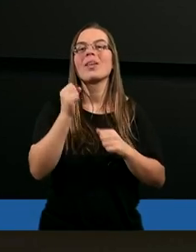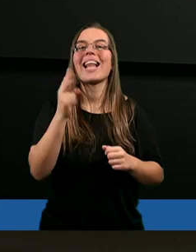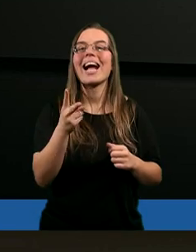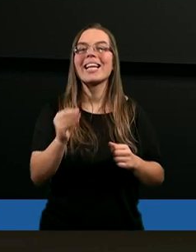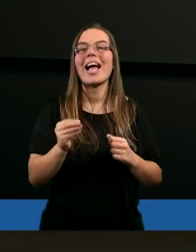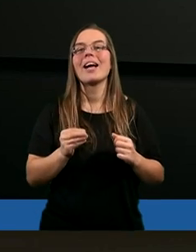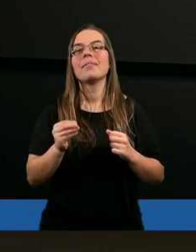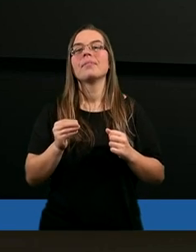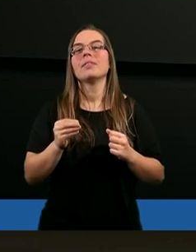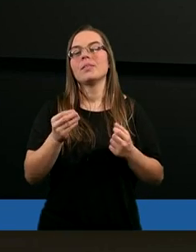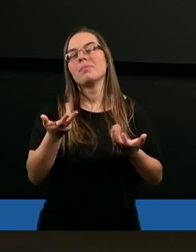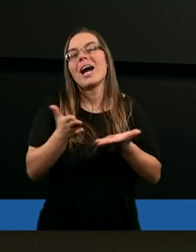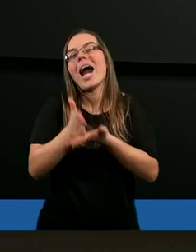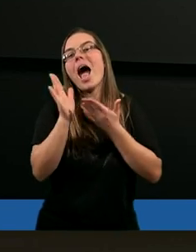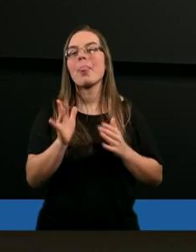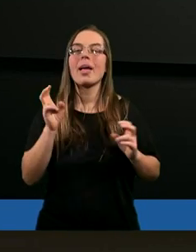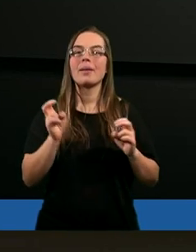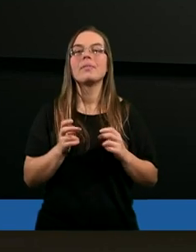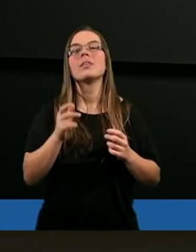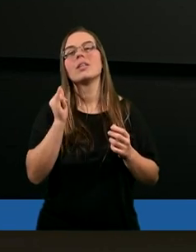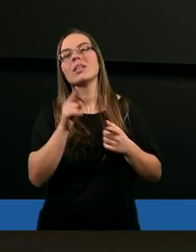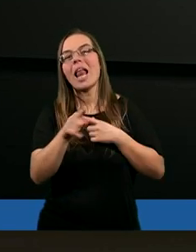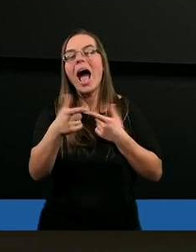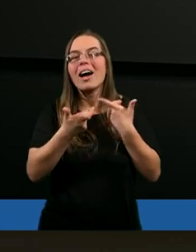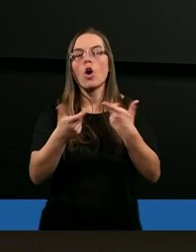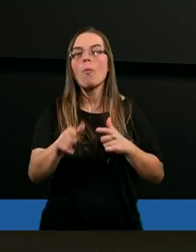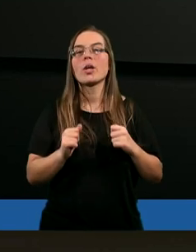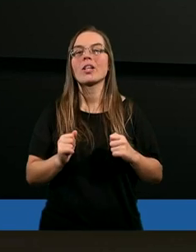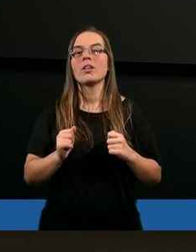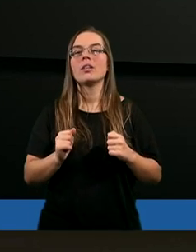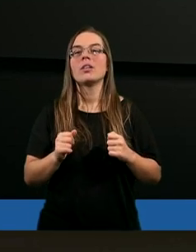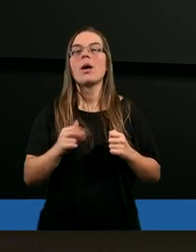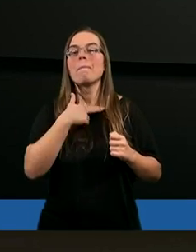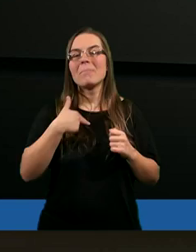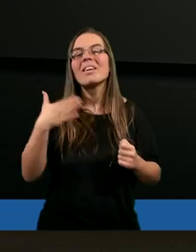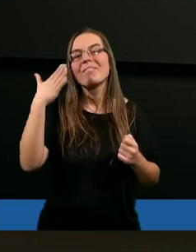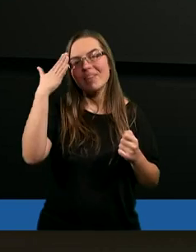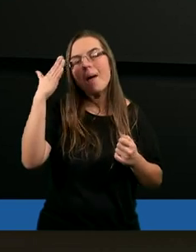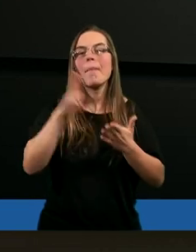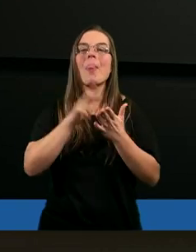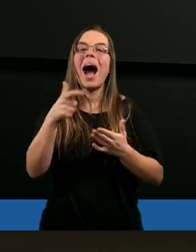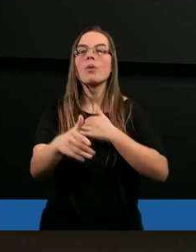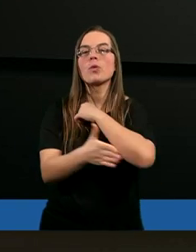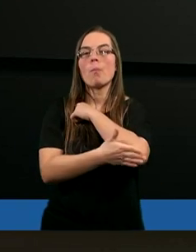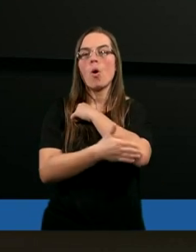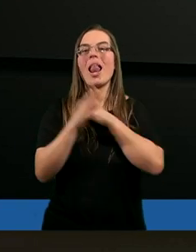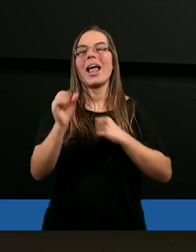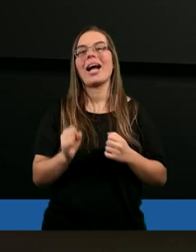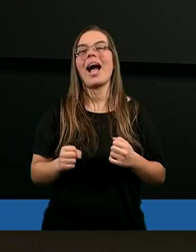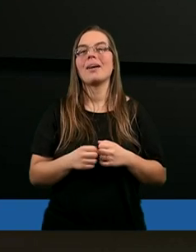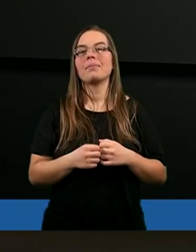takie rady laika. my wiemy na czym to polega.